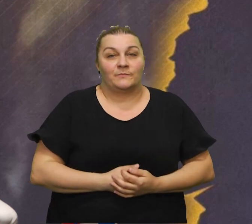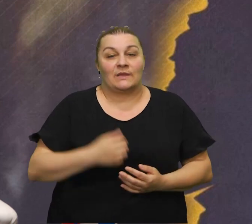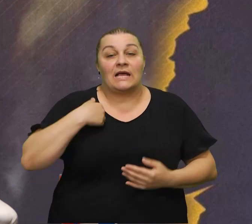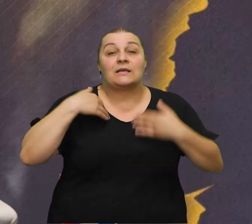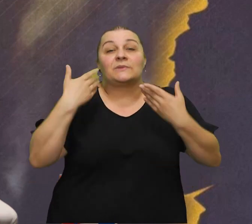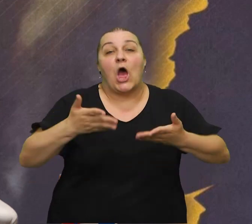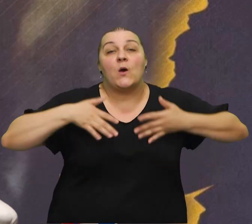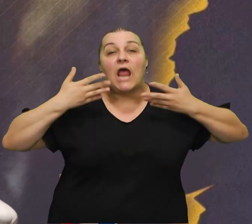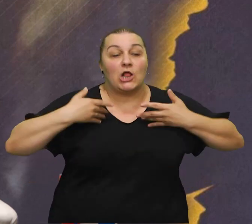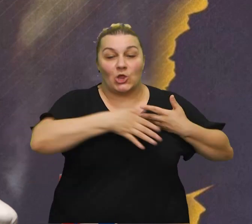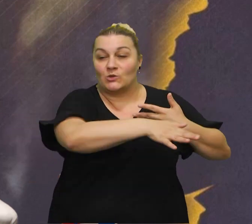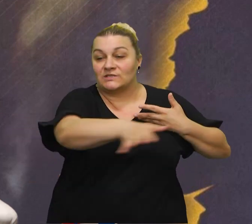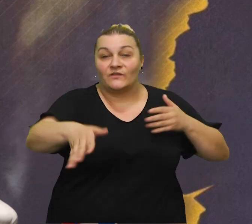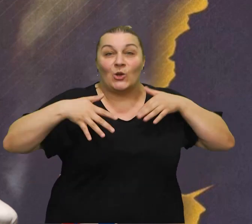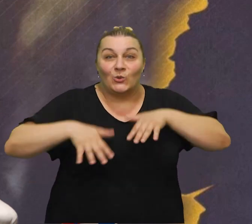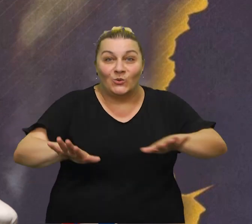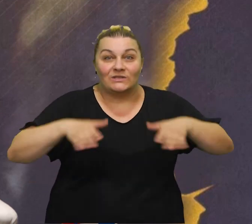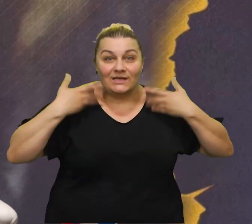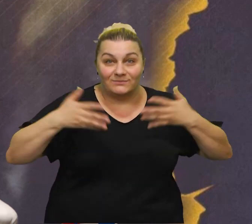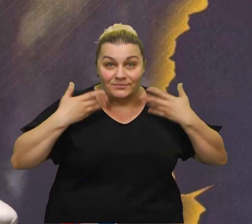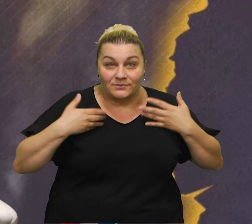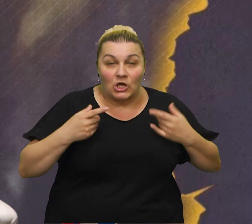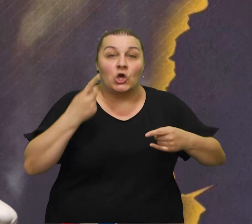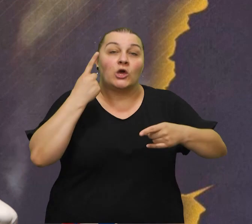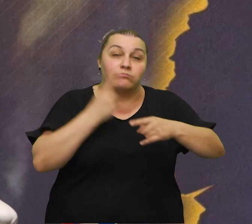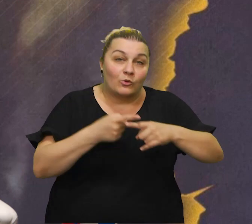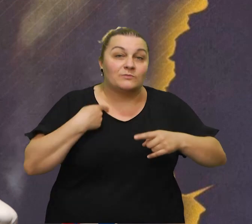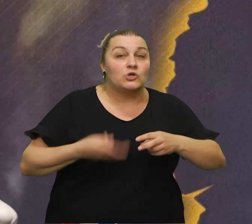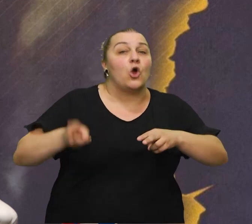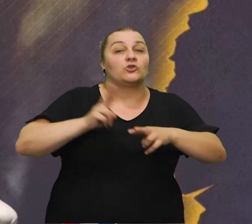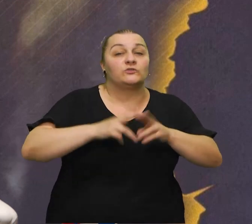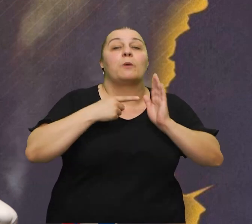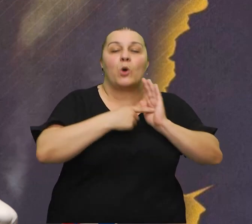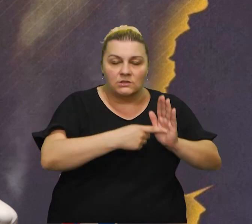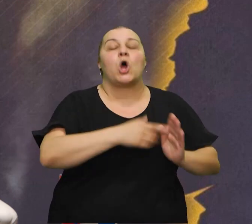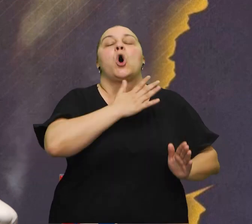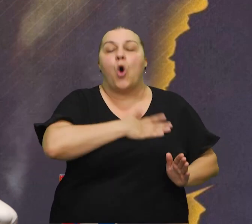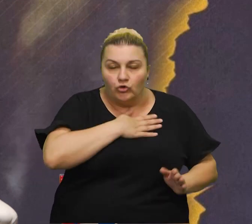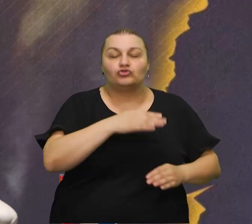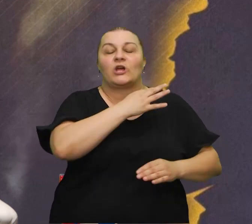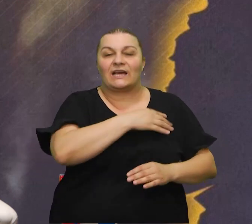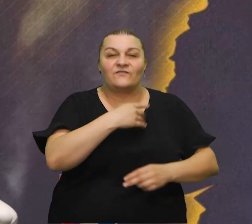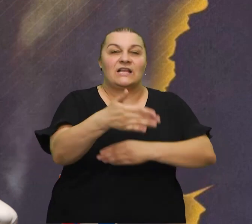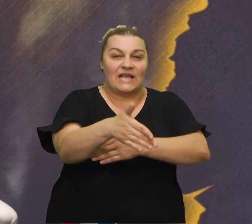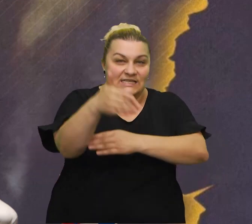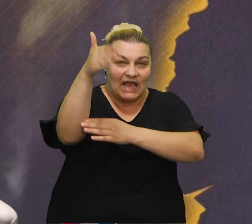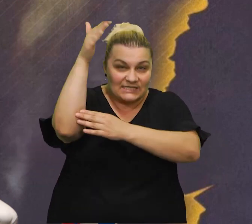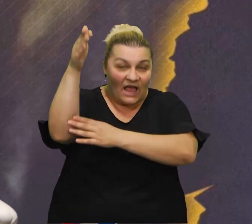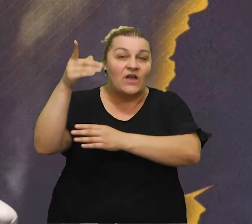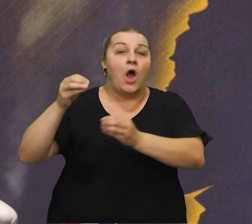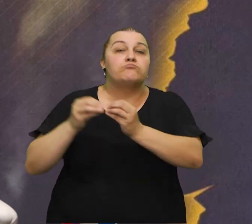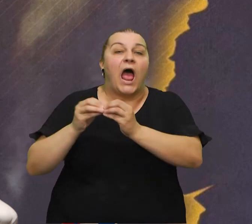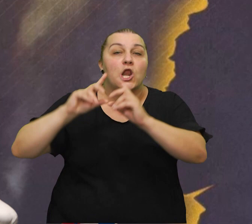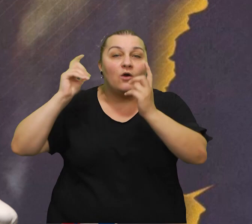radosti tim dole ljudima i još smo više pokazali prkosa da će se hrvatska zastava ne na banovini